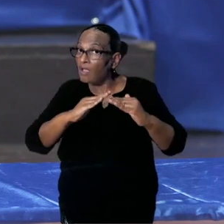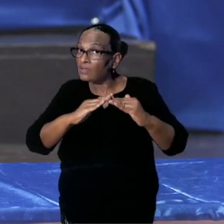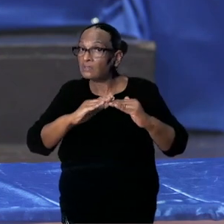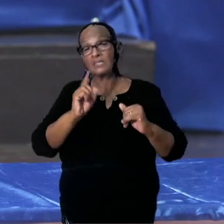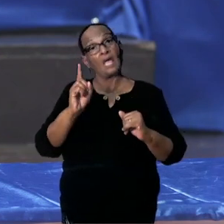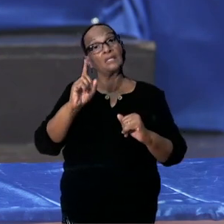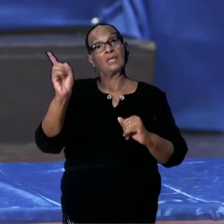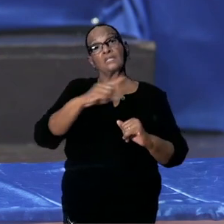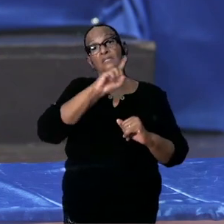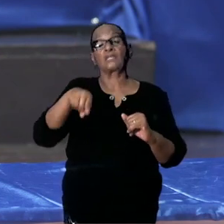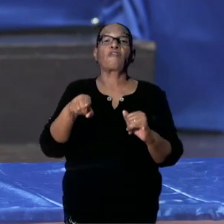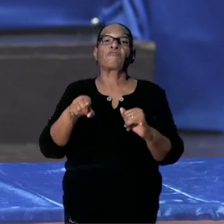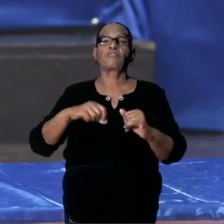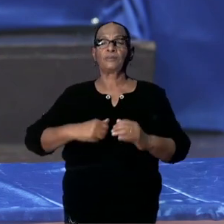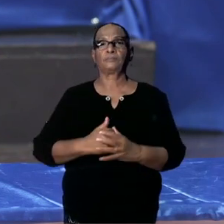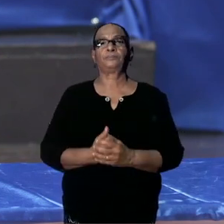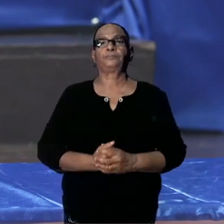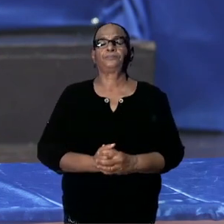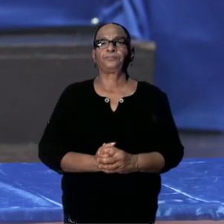overtreding.